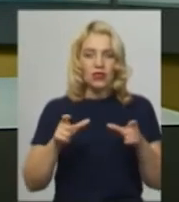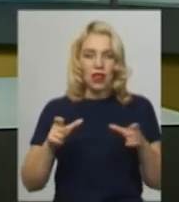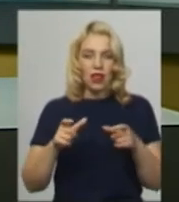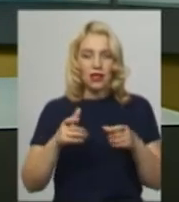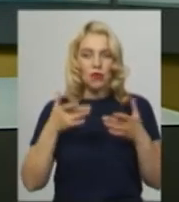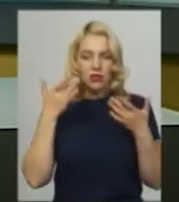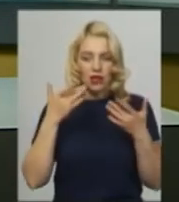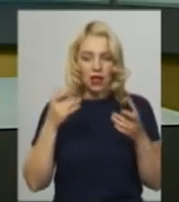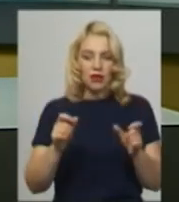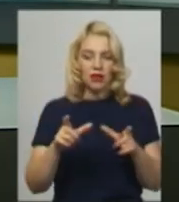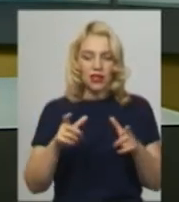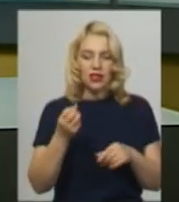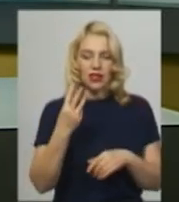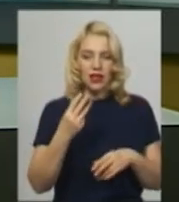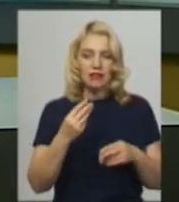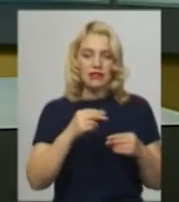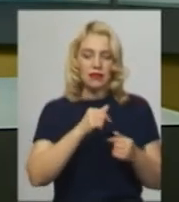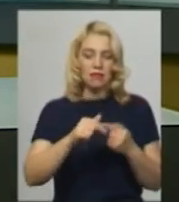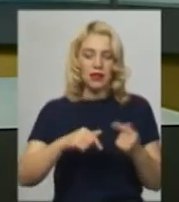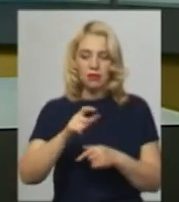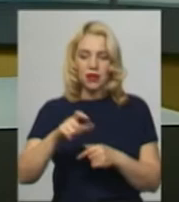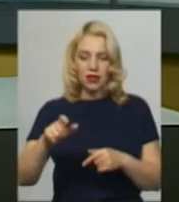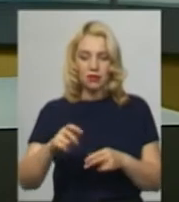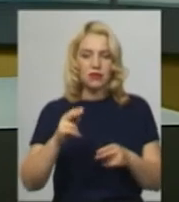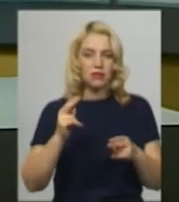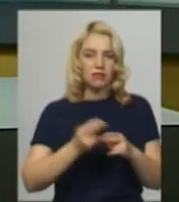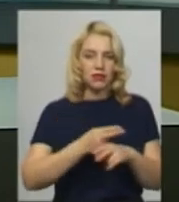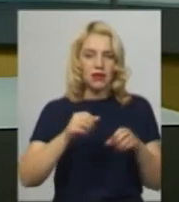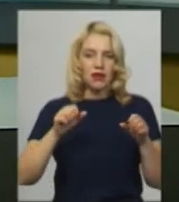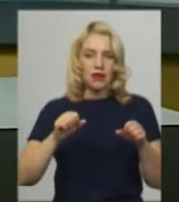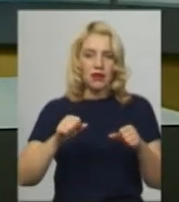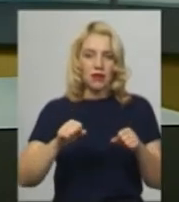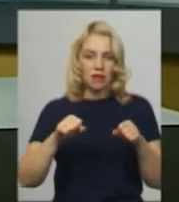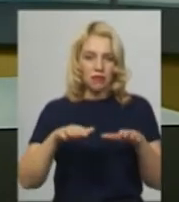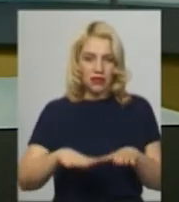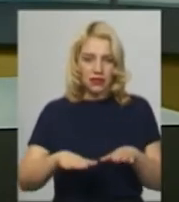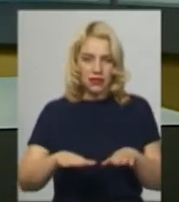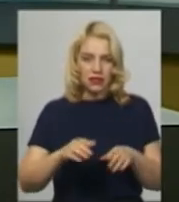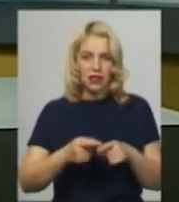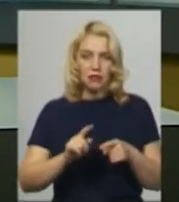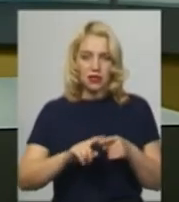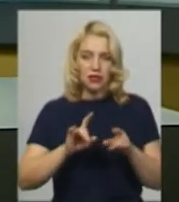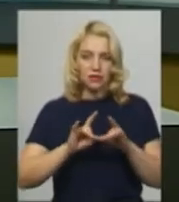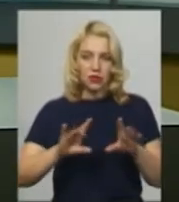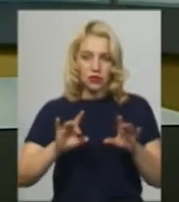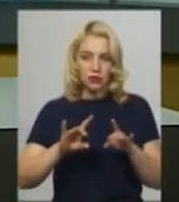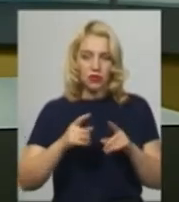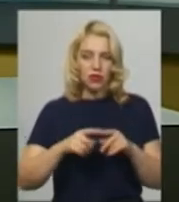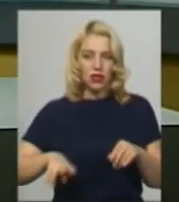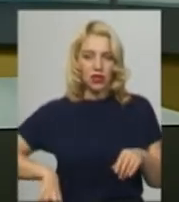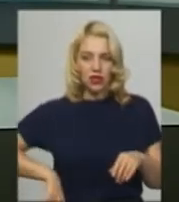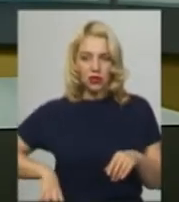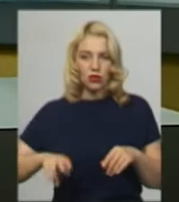позбавили робочого місця за недотримання карантинних вимог торгівлі. Про це Суспільному розповіла директорка продовольчого ринку,